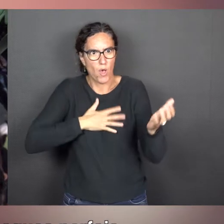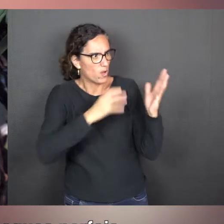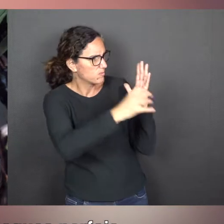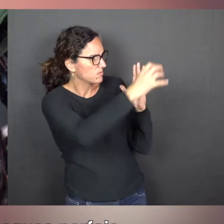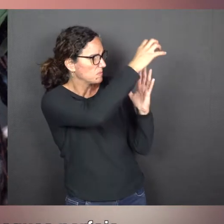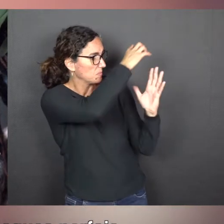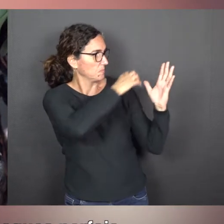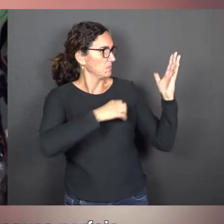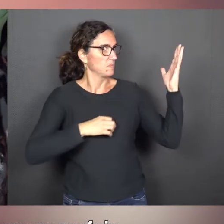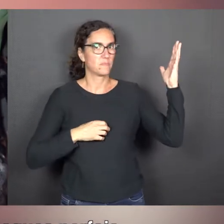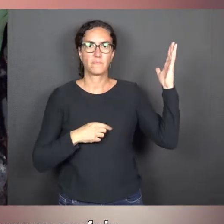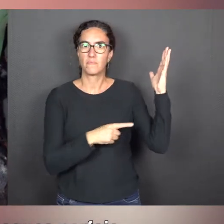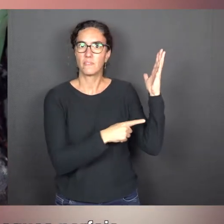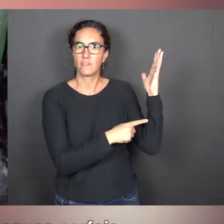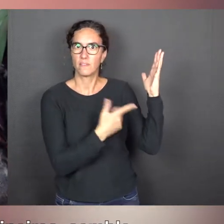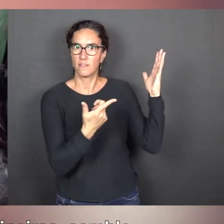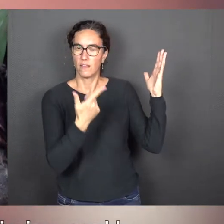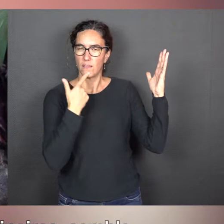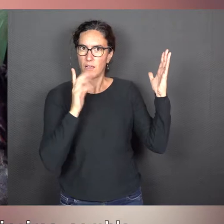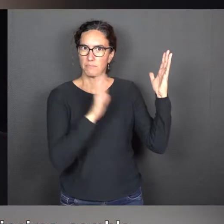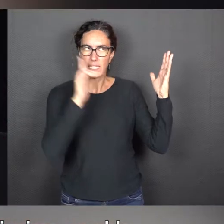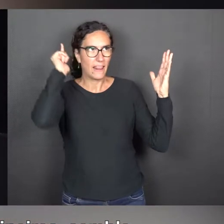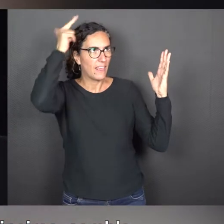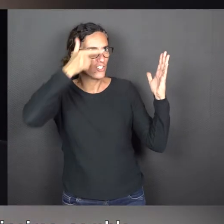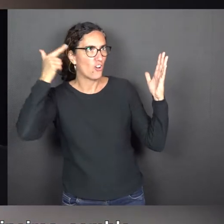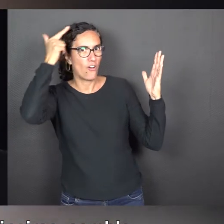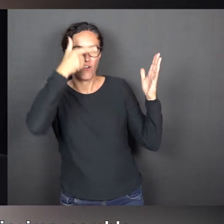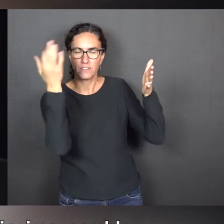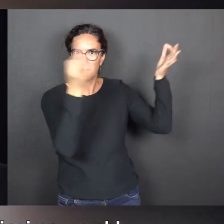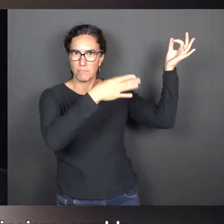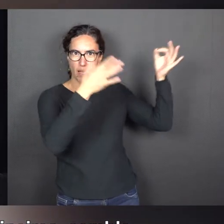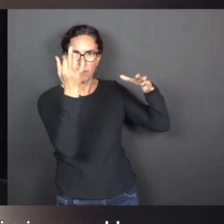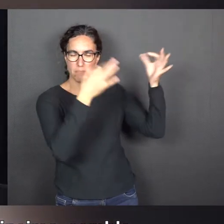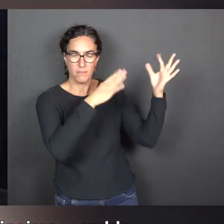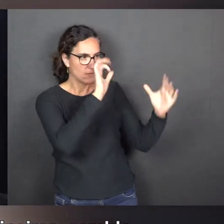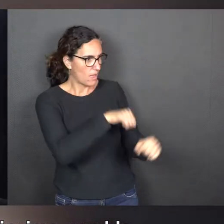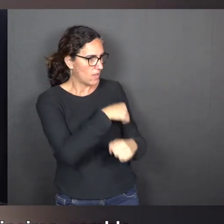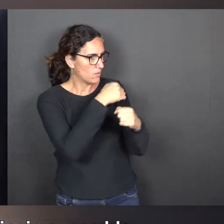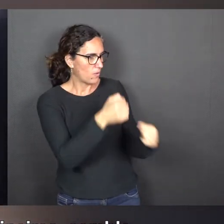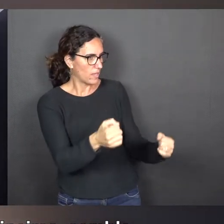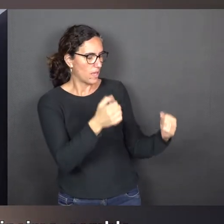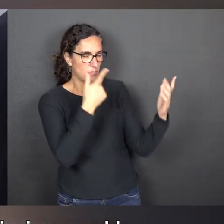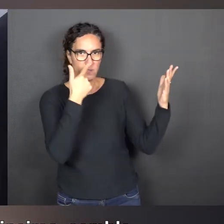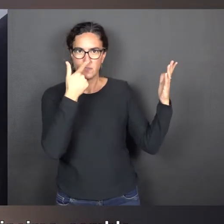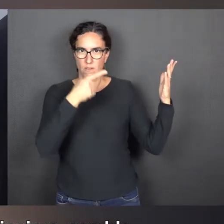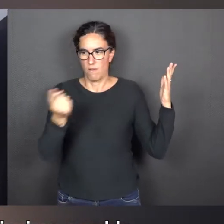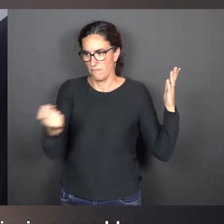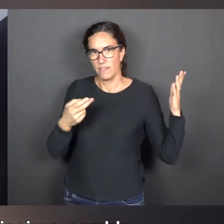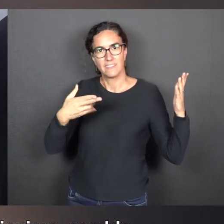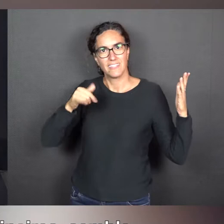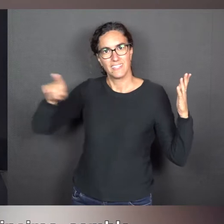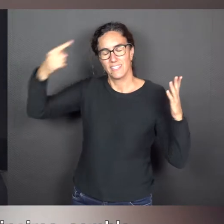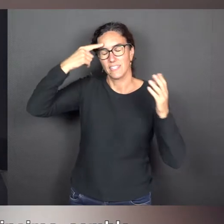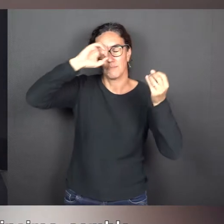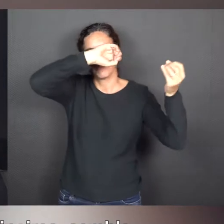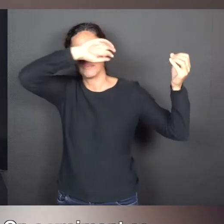effrayants. Donc, cet arbre vraiment de légende, assez extraordinaire, semble en fait être le fruit de son imagination